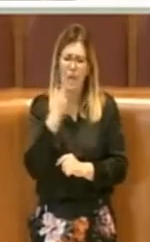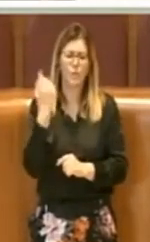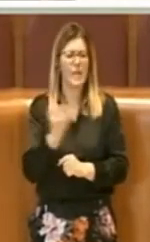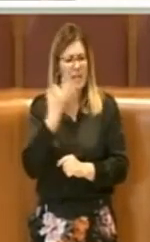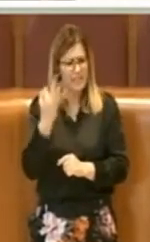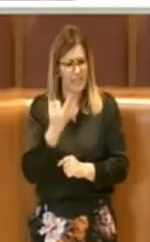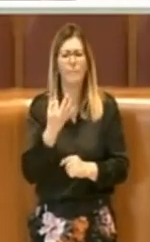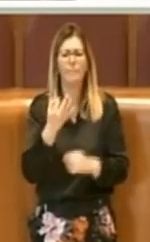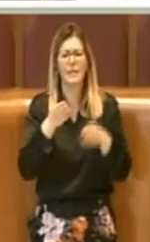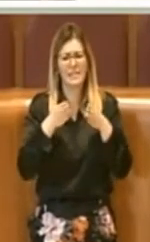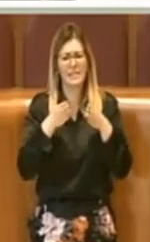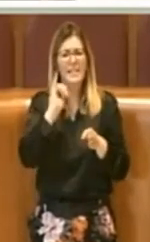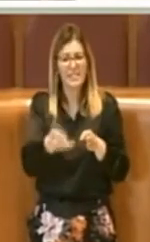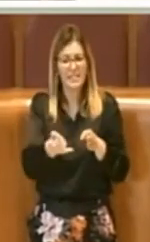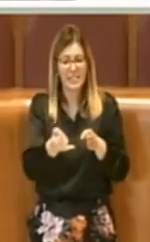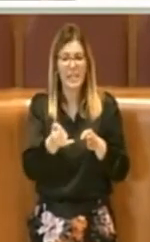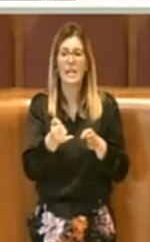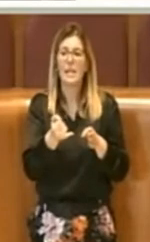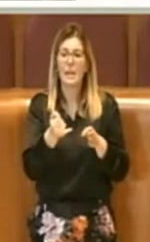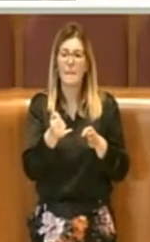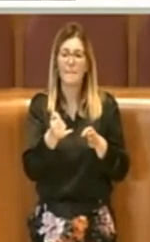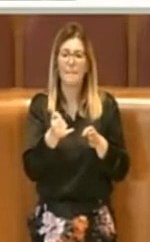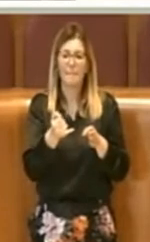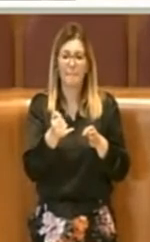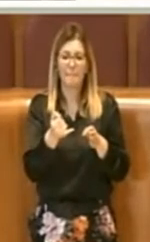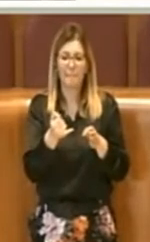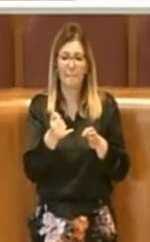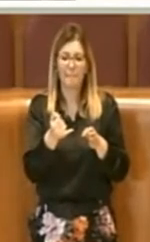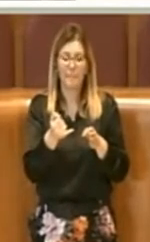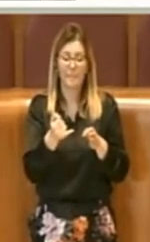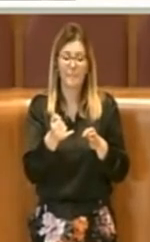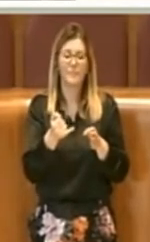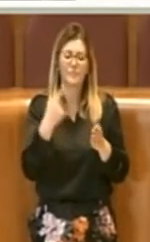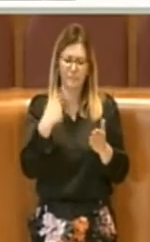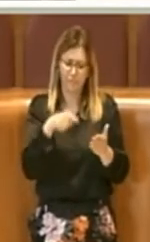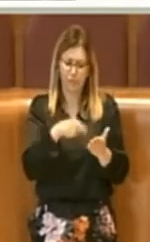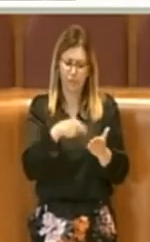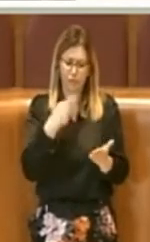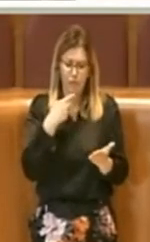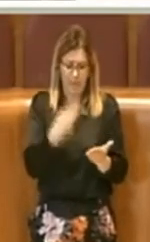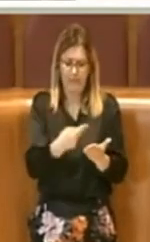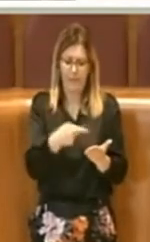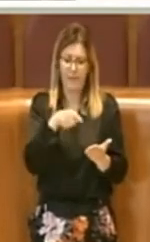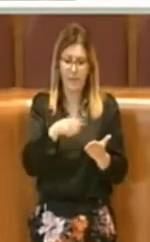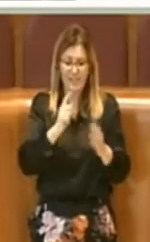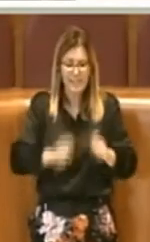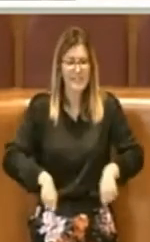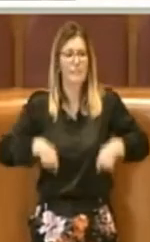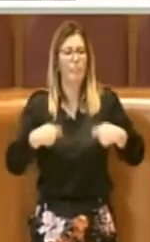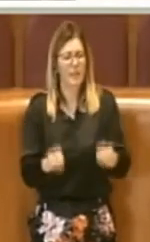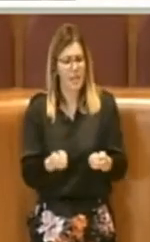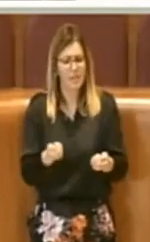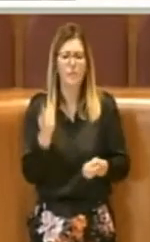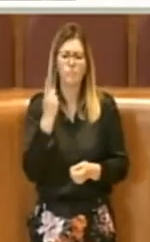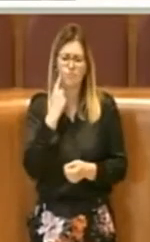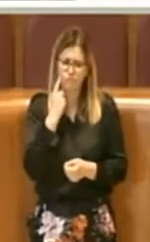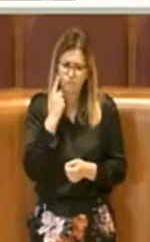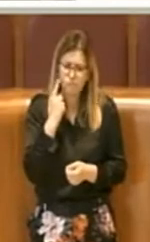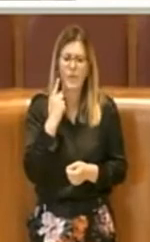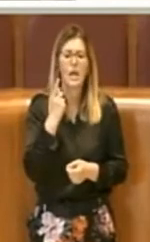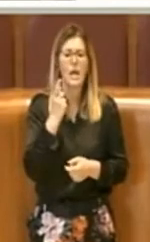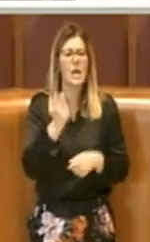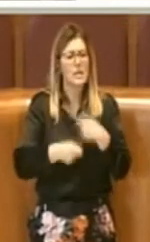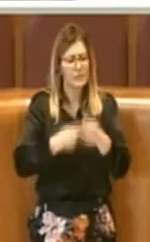i riferimenti alla voce e capitoli di spesa arrivano esattamente lo stesso, l'importo è lo stesso,